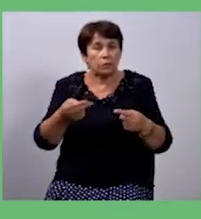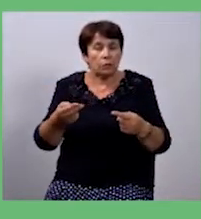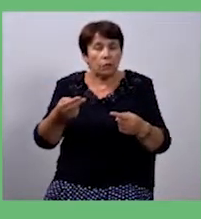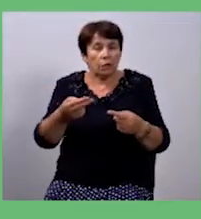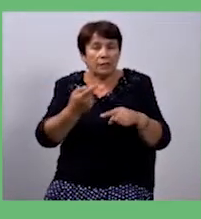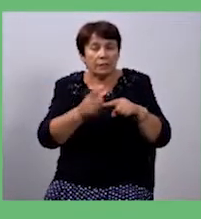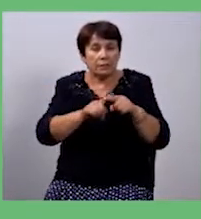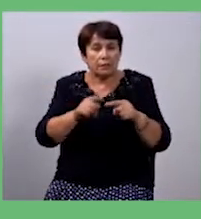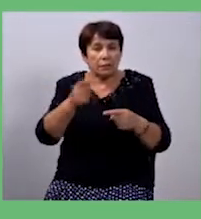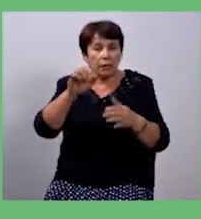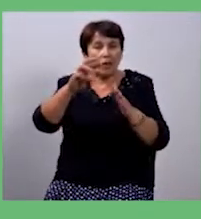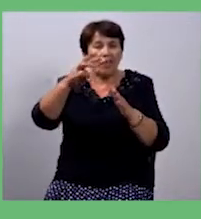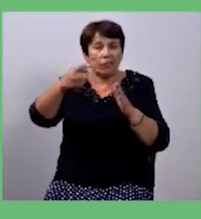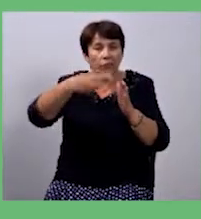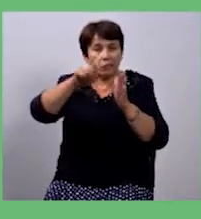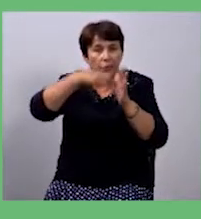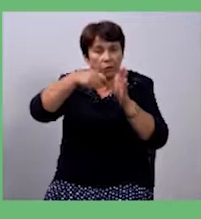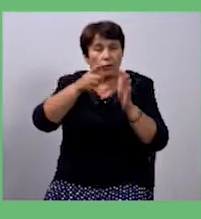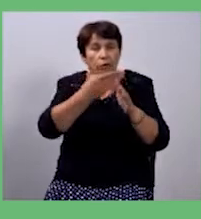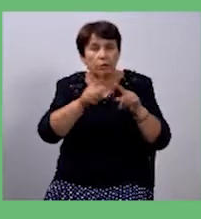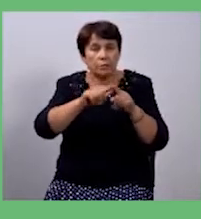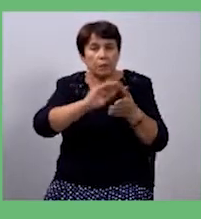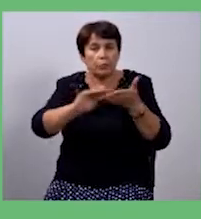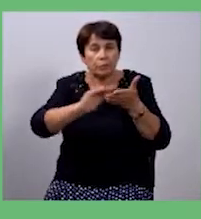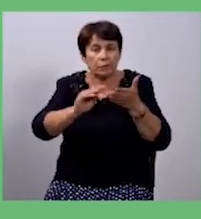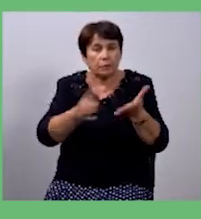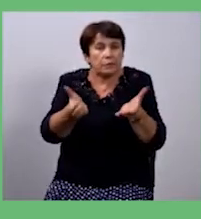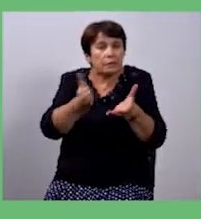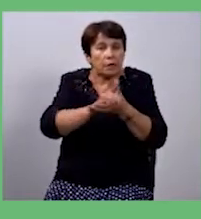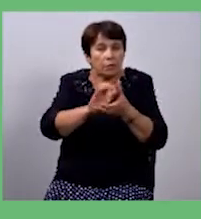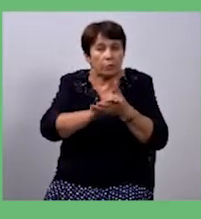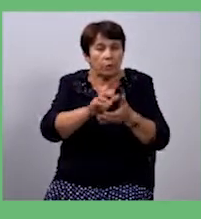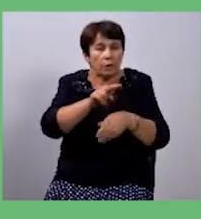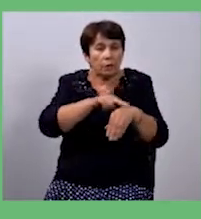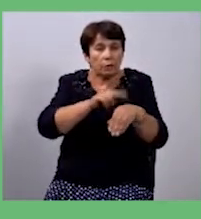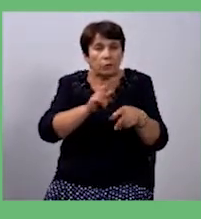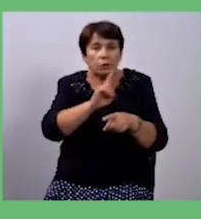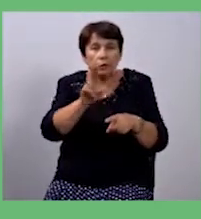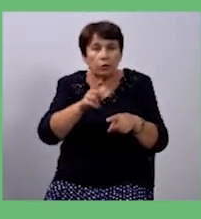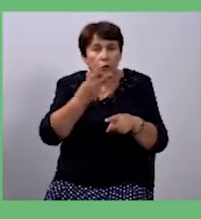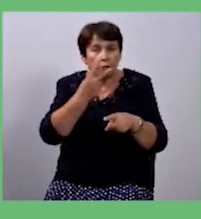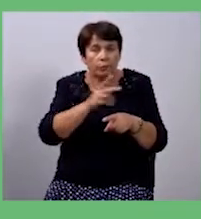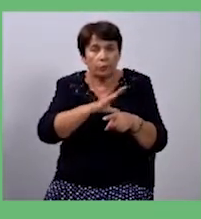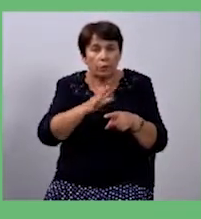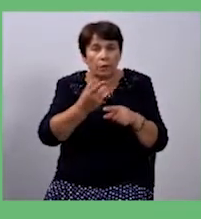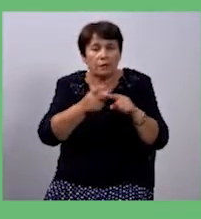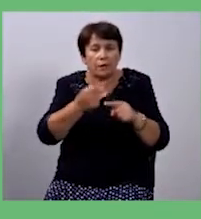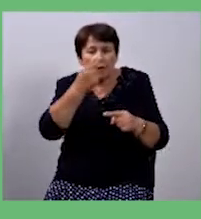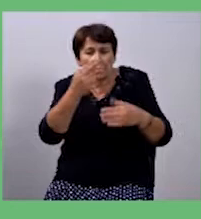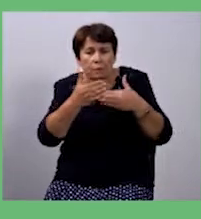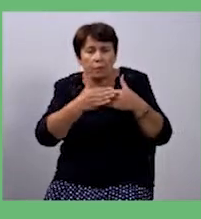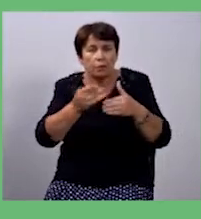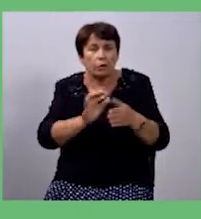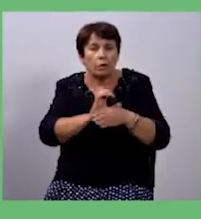І ось прийшло це відео. Давно вже писали про це і говорили знайомі патрульні. Але ні в кого не було цього відео. І лише недавно хтось